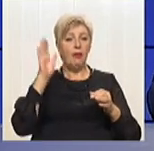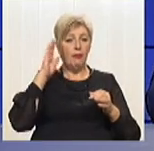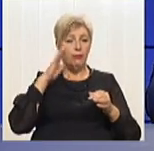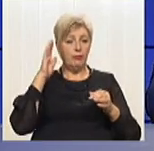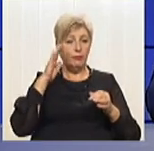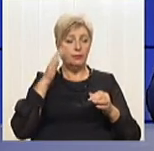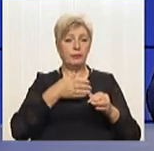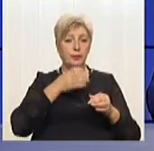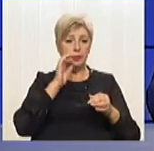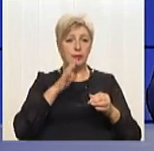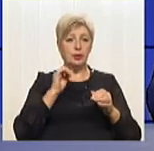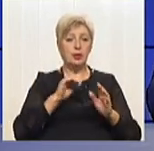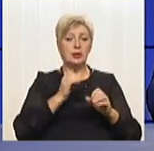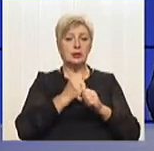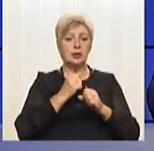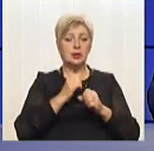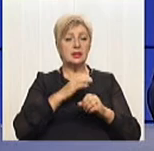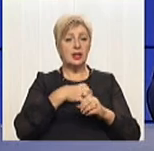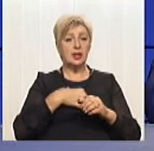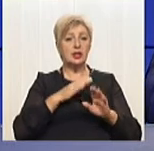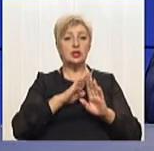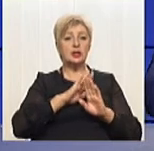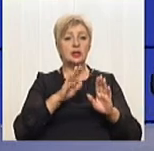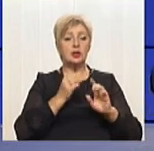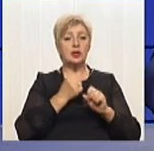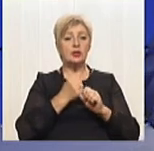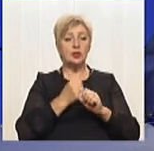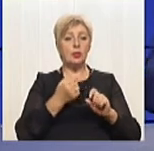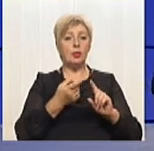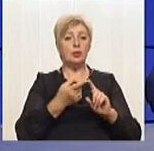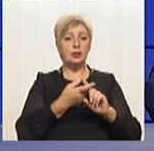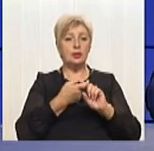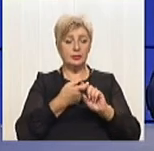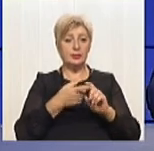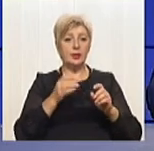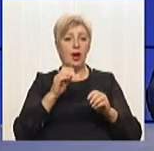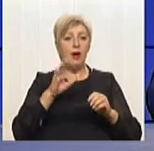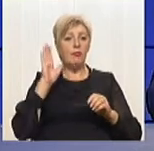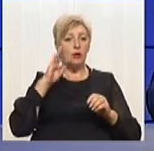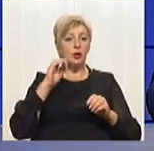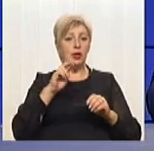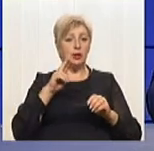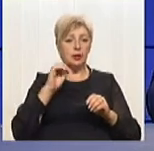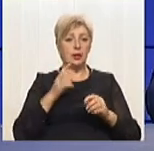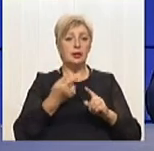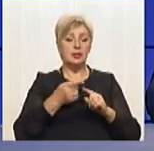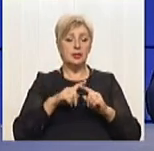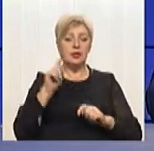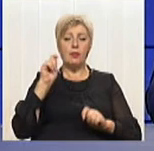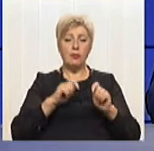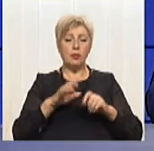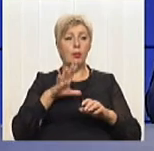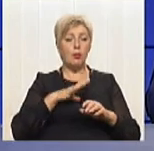залежить не тільки від роботи водоканалів, а й від стан джерел і від загальної екології. Тому цей форум був дуже